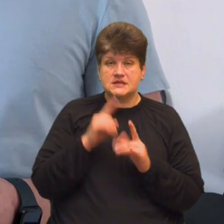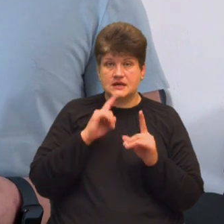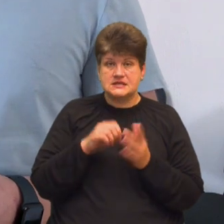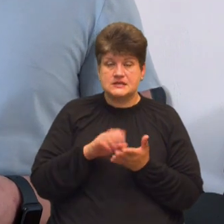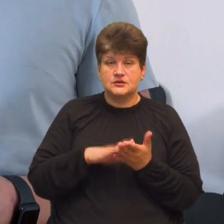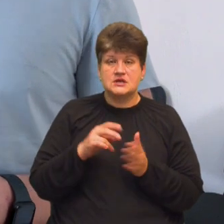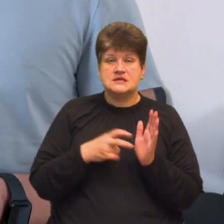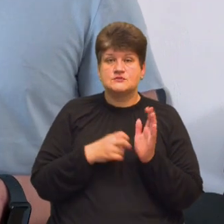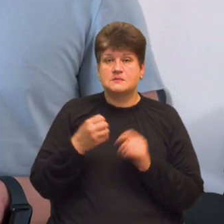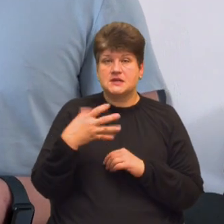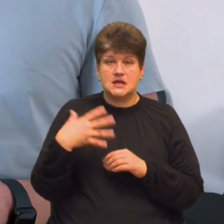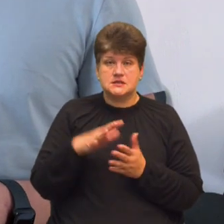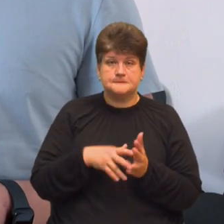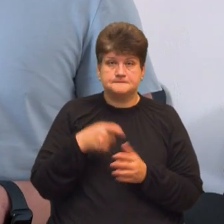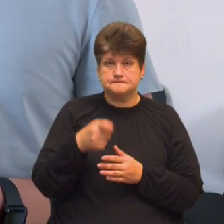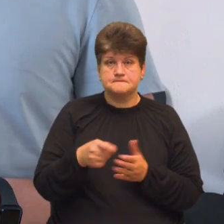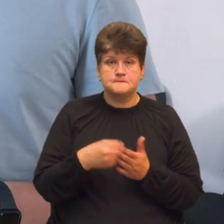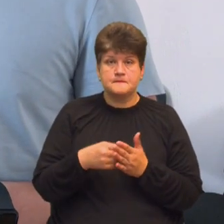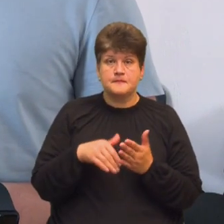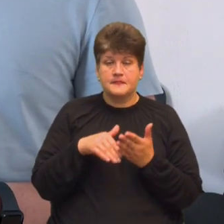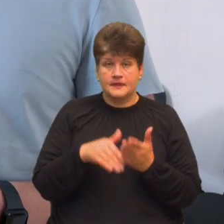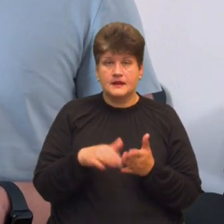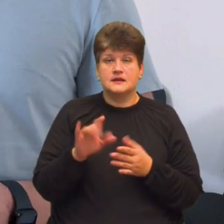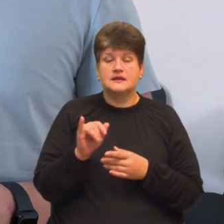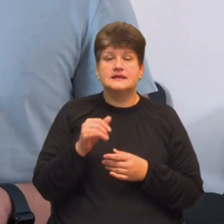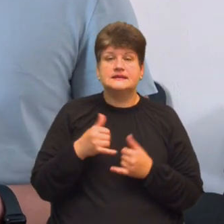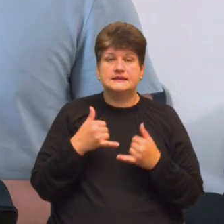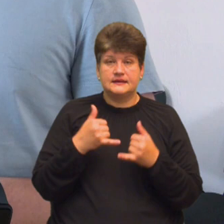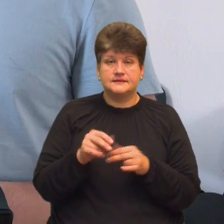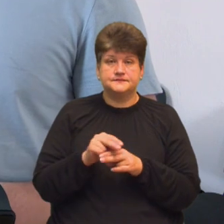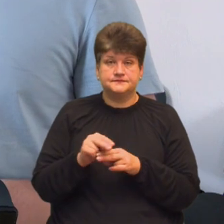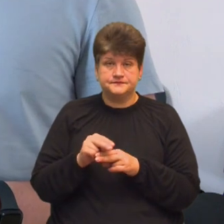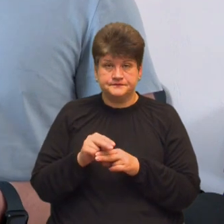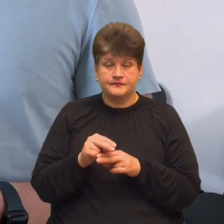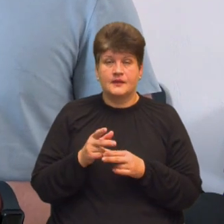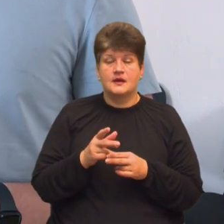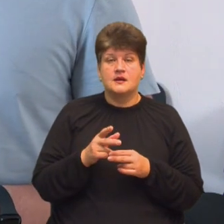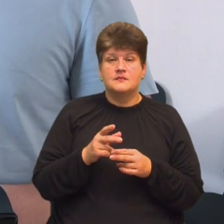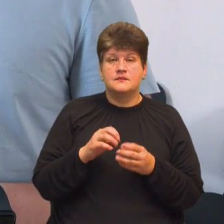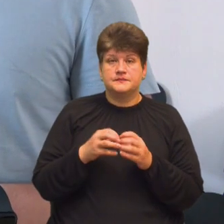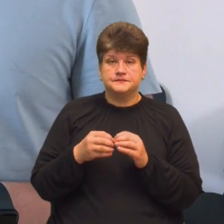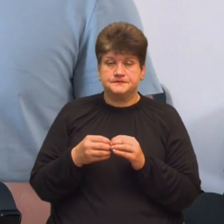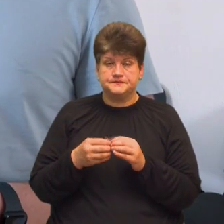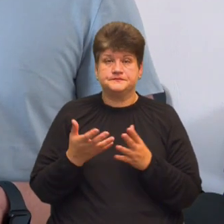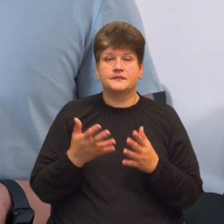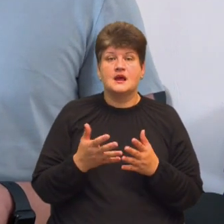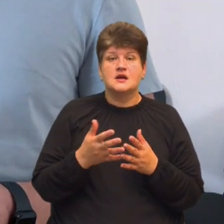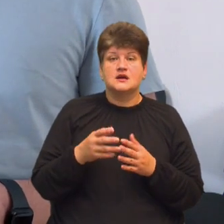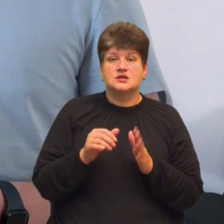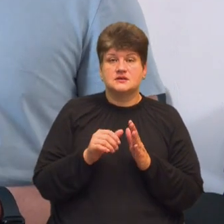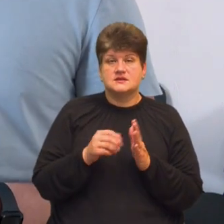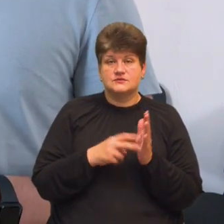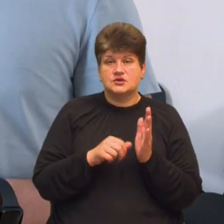заяв на матеріальну допомогу для подолання наслідків цієї негоди. По 625 громадянам вже